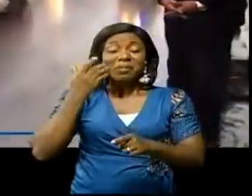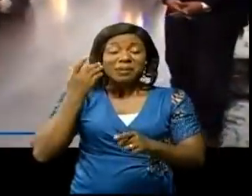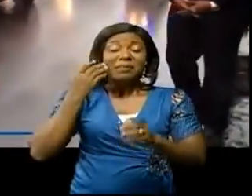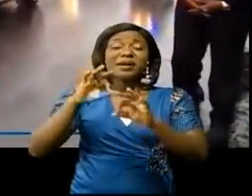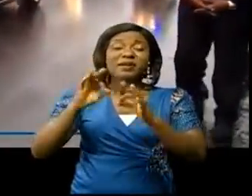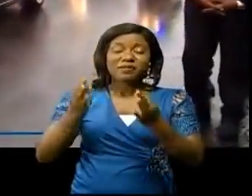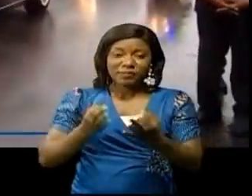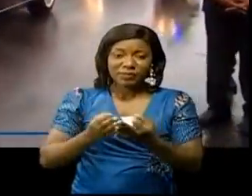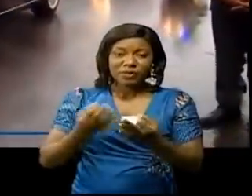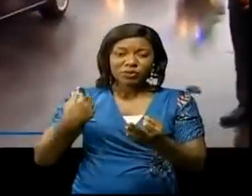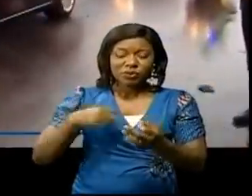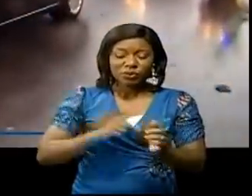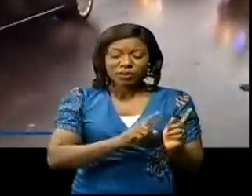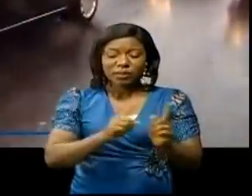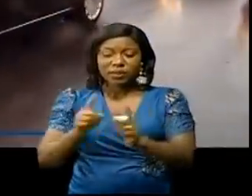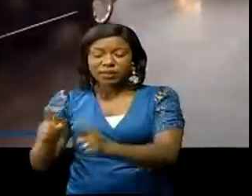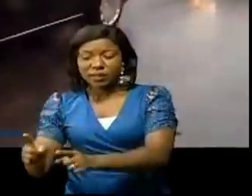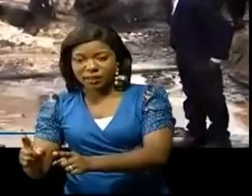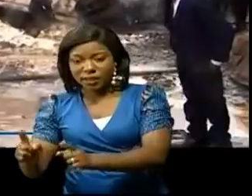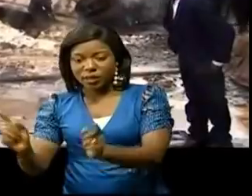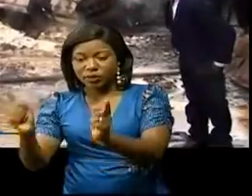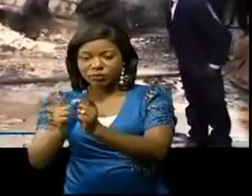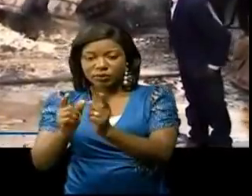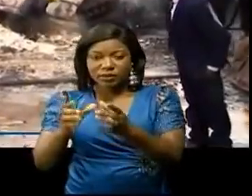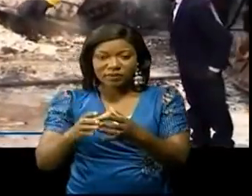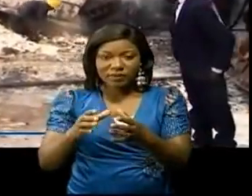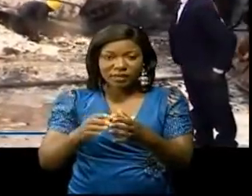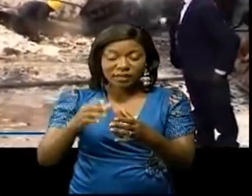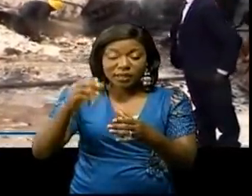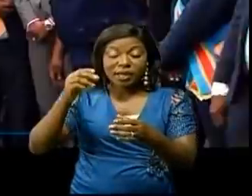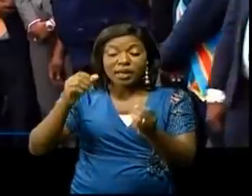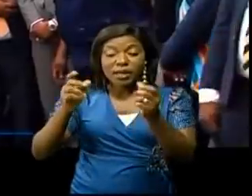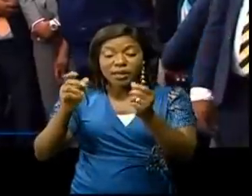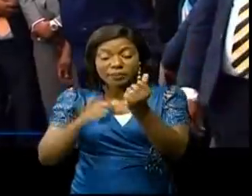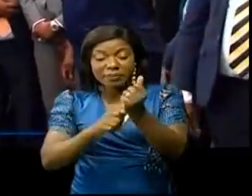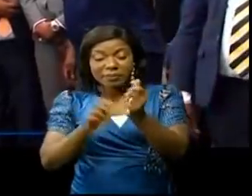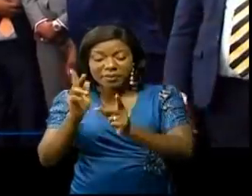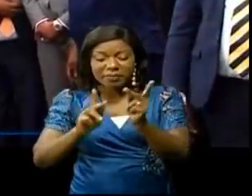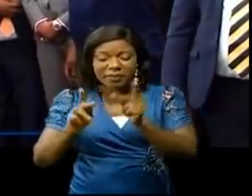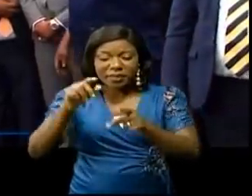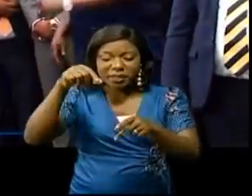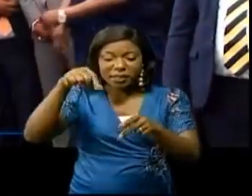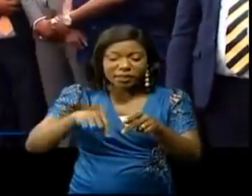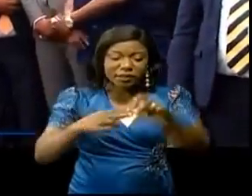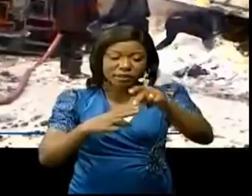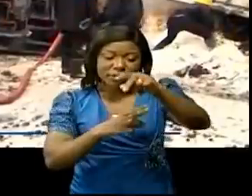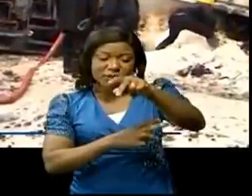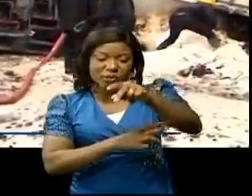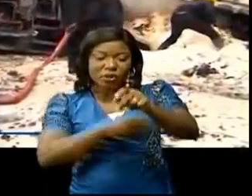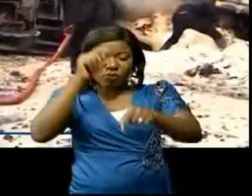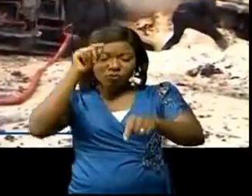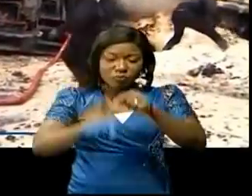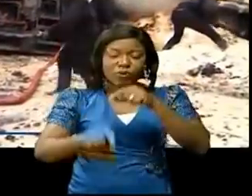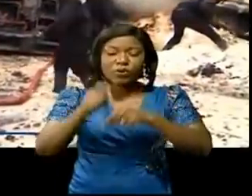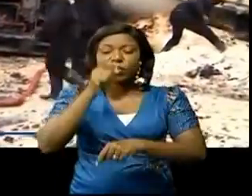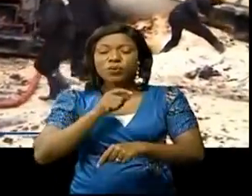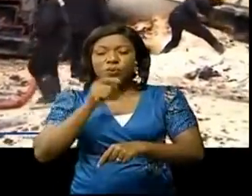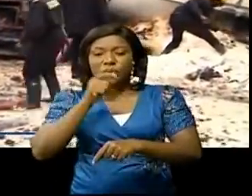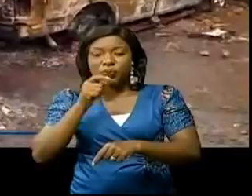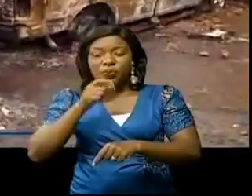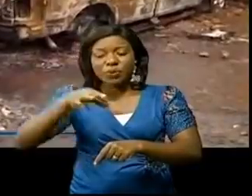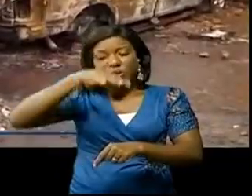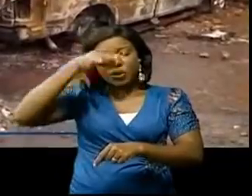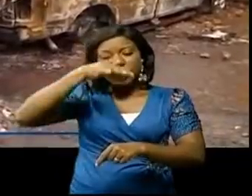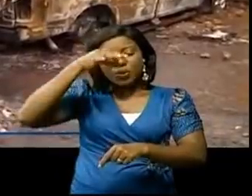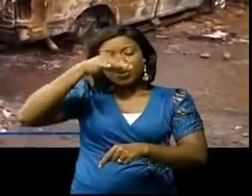pour saluer la population.